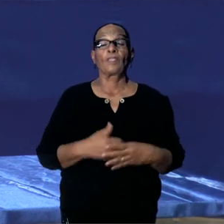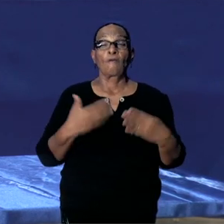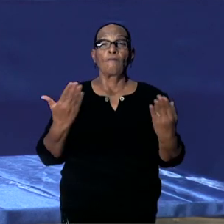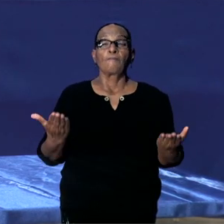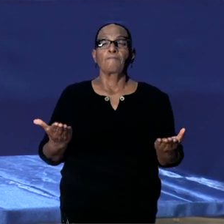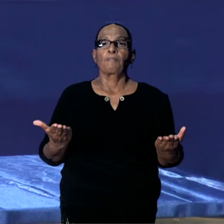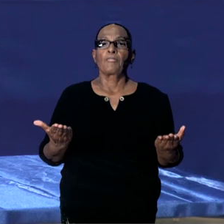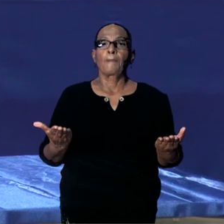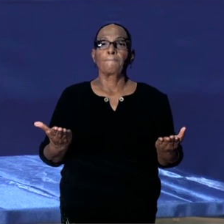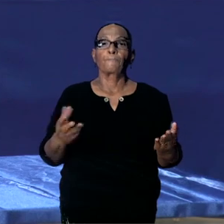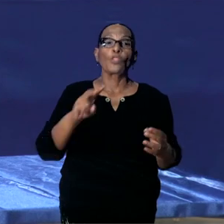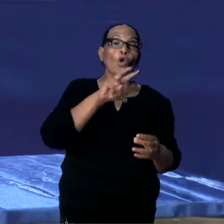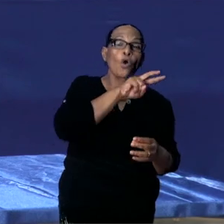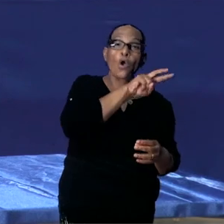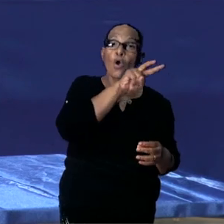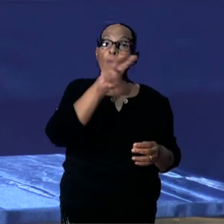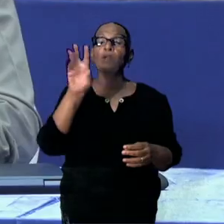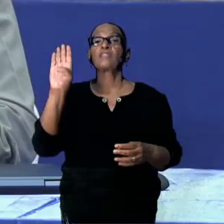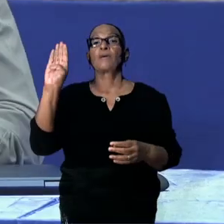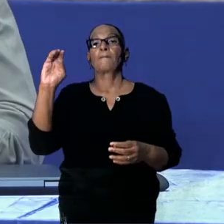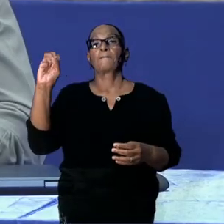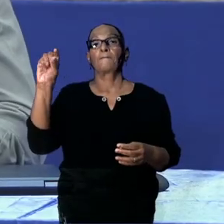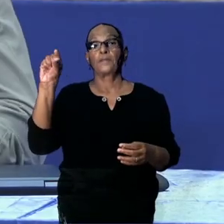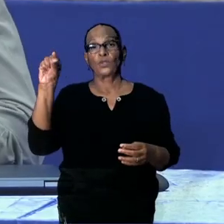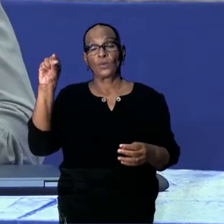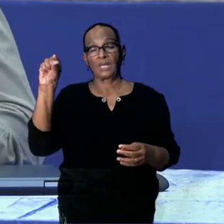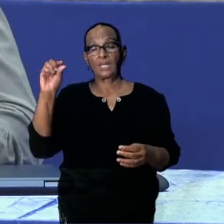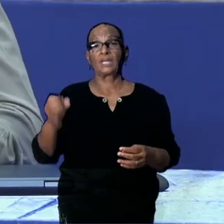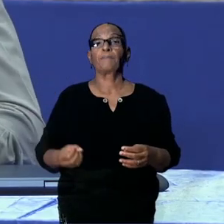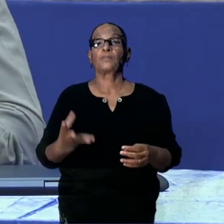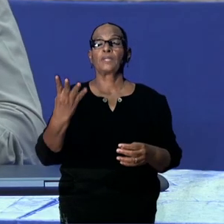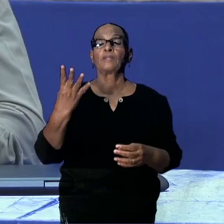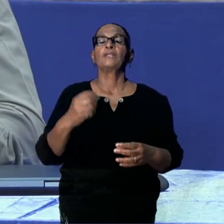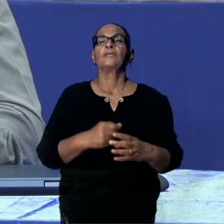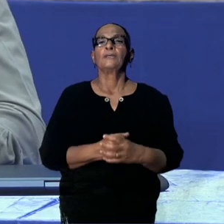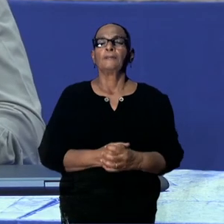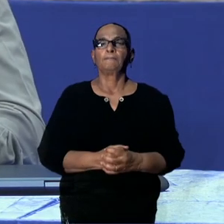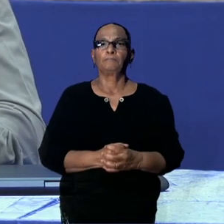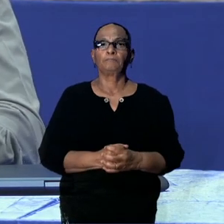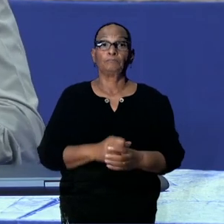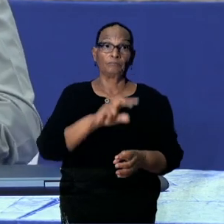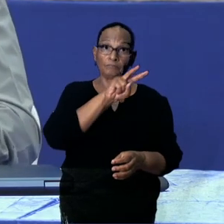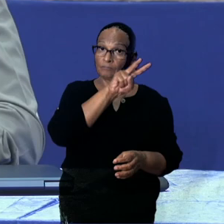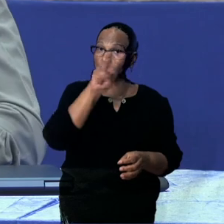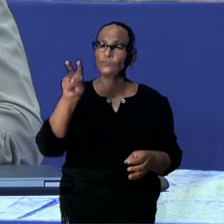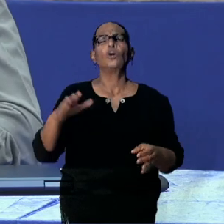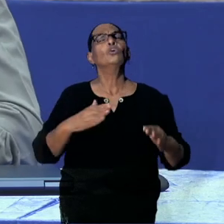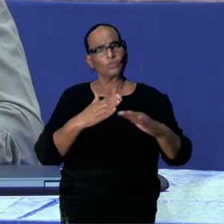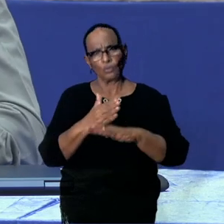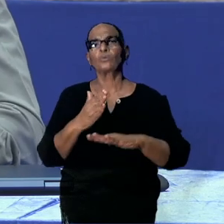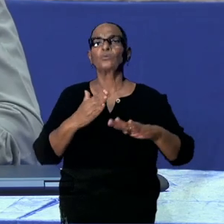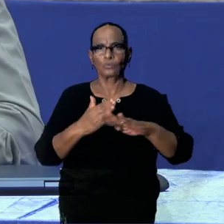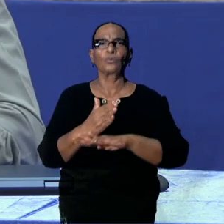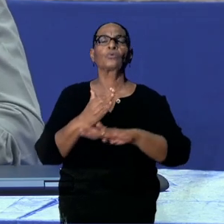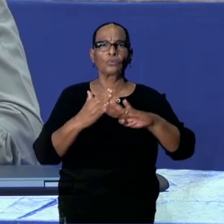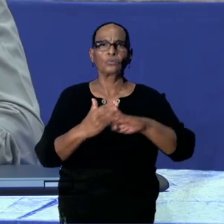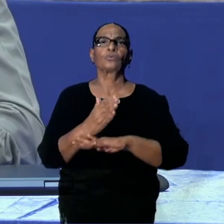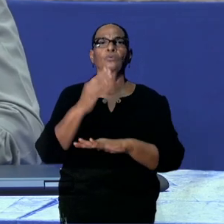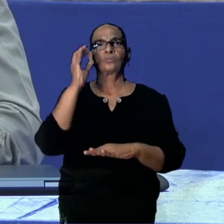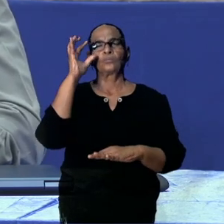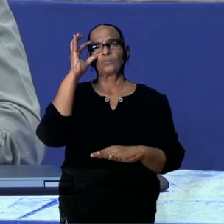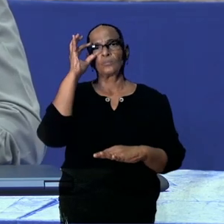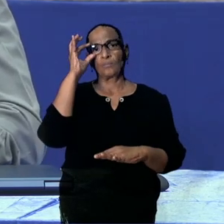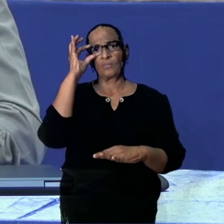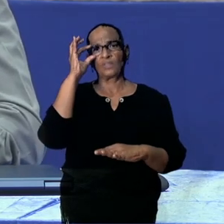Over surveillance van het BOG, afdelenepidemiologie. De surveillance is altijd normaal doorgegaan. Niet